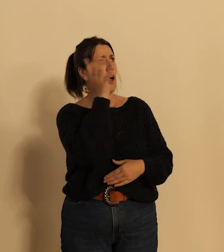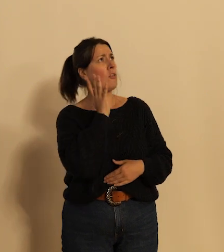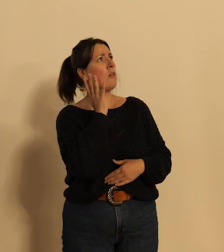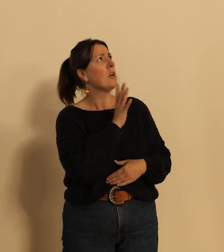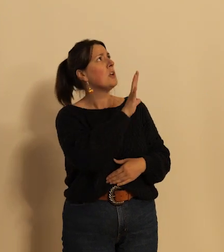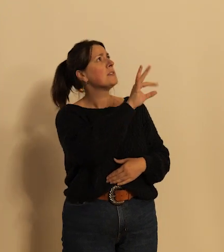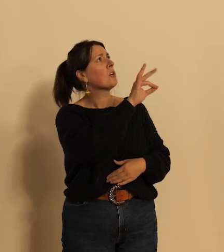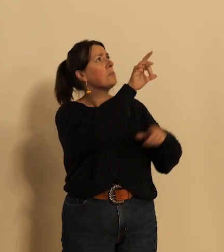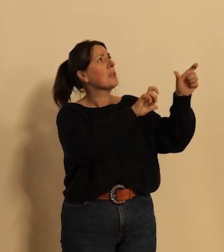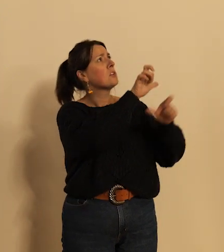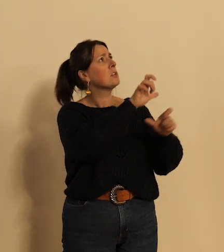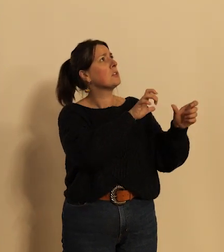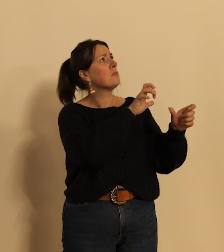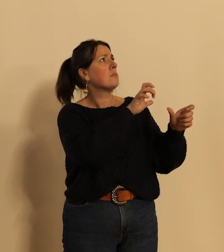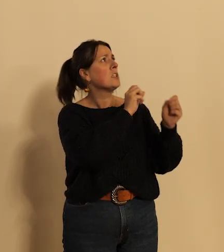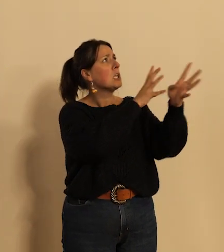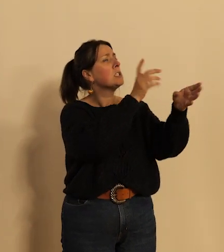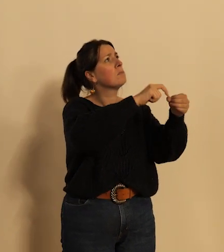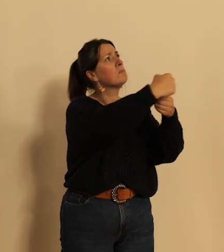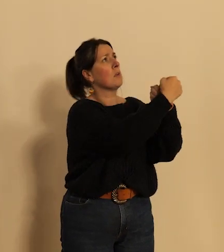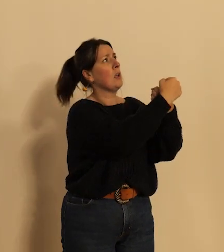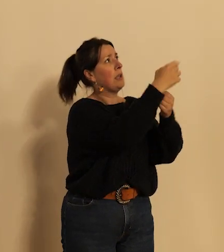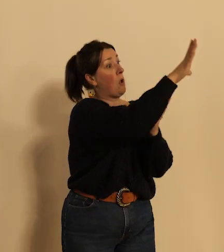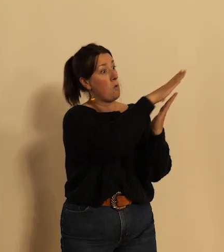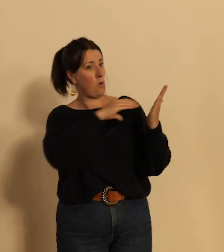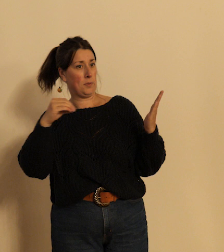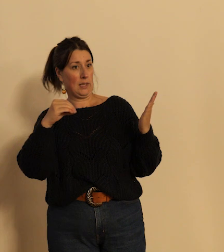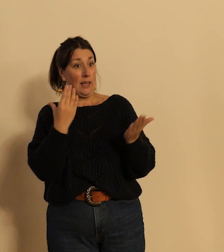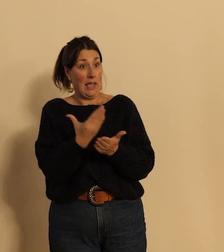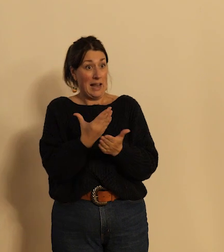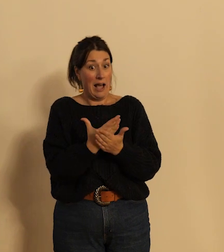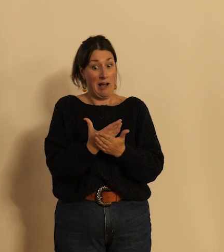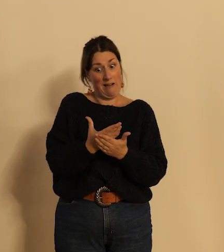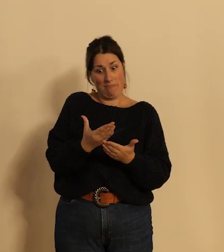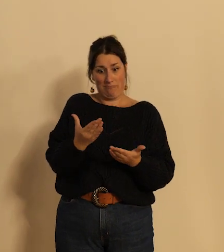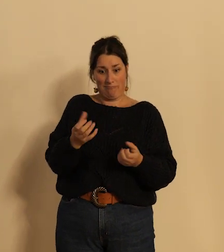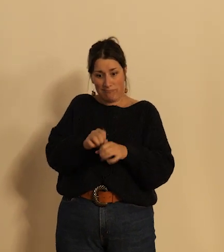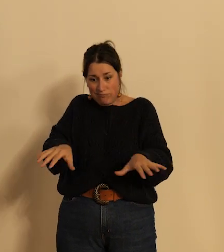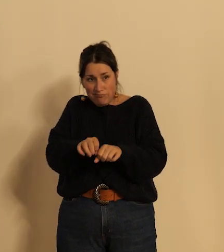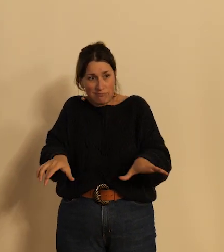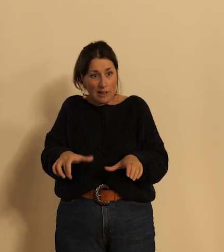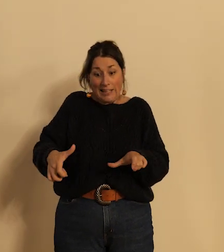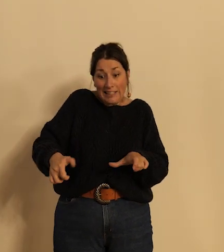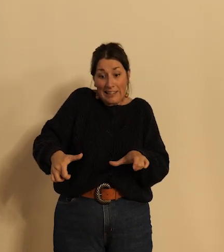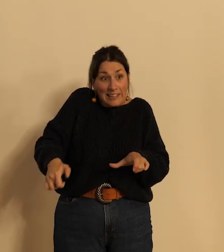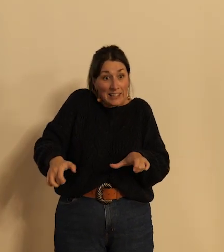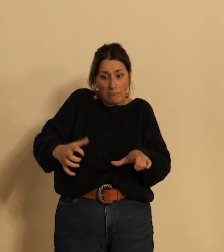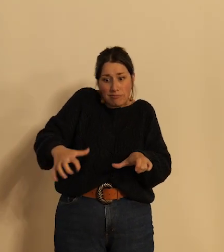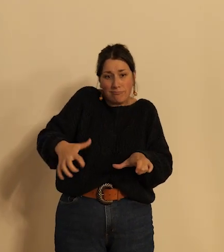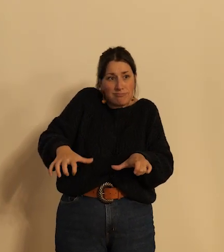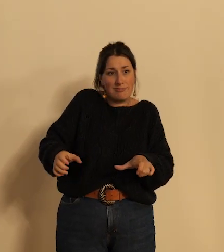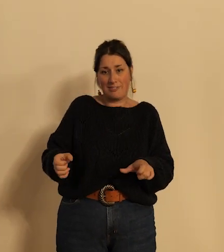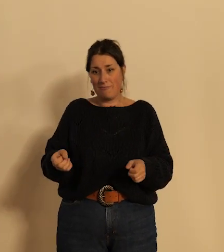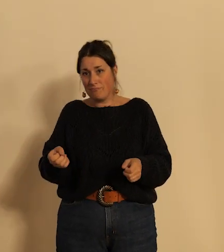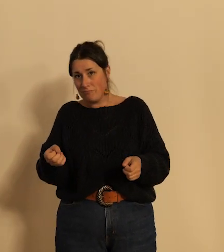et face au succès l'opération Dream Dream est reconduite toutes les années suivantes et c'est en quelque sorte